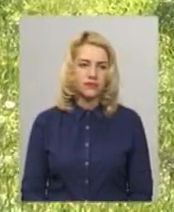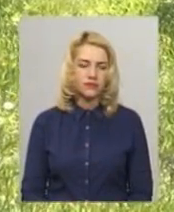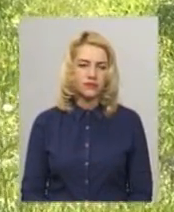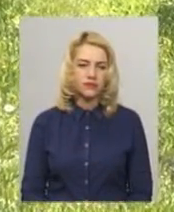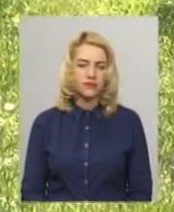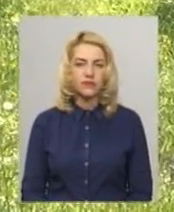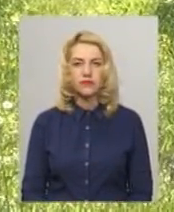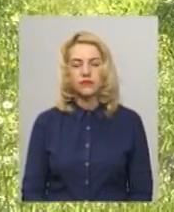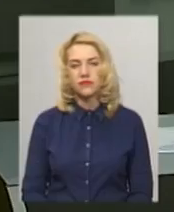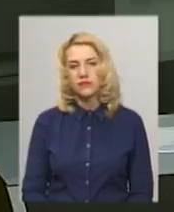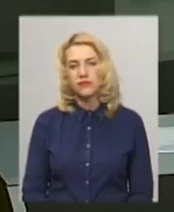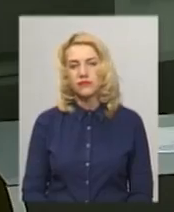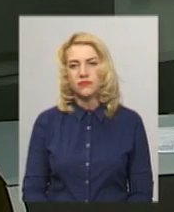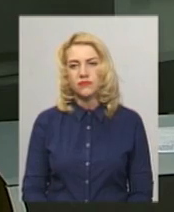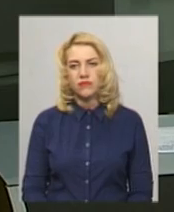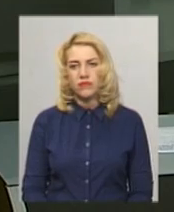Поділля, Центр.